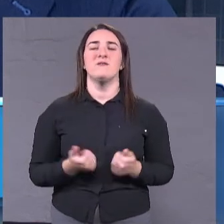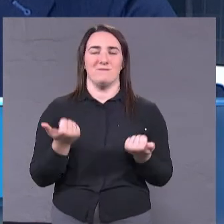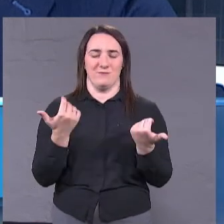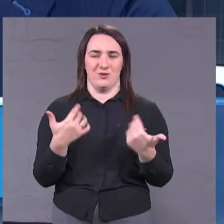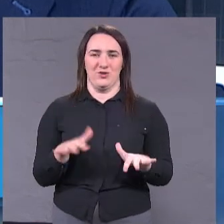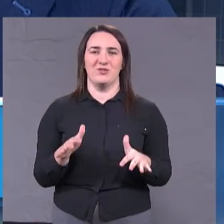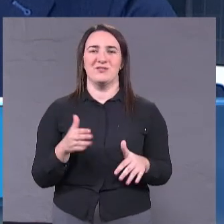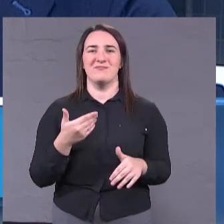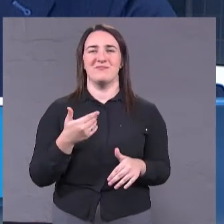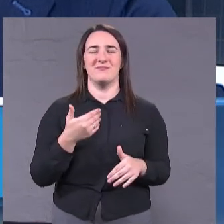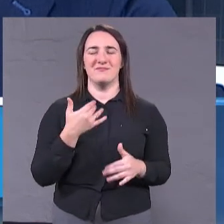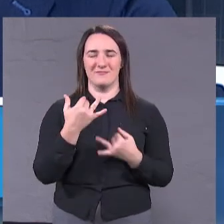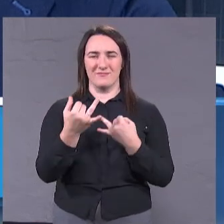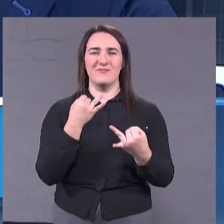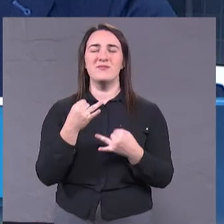є там 3-4 кандидати.